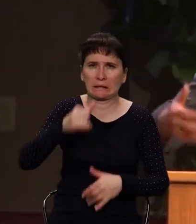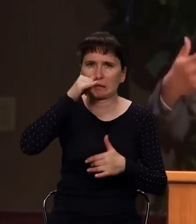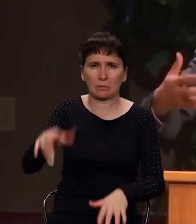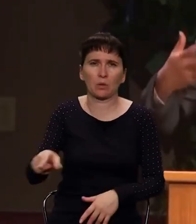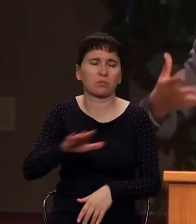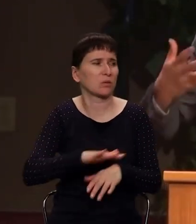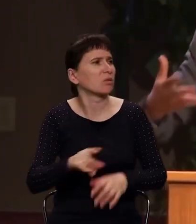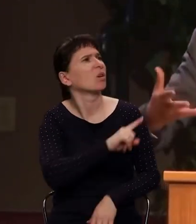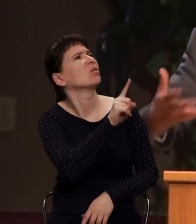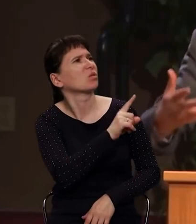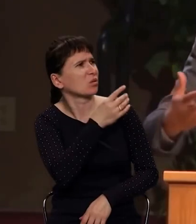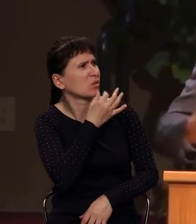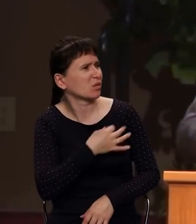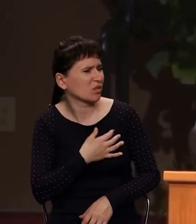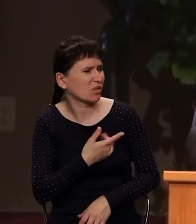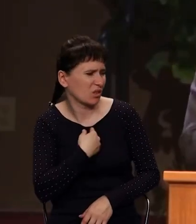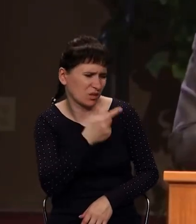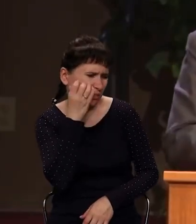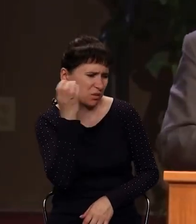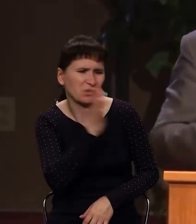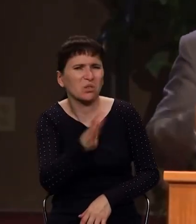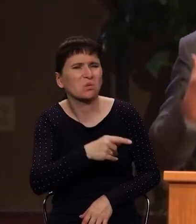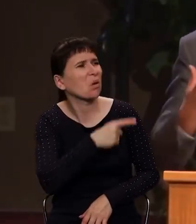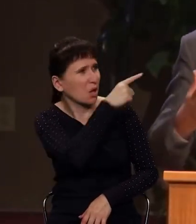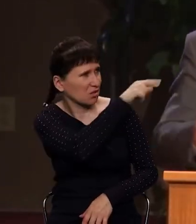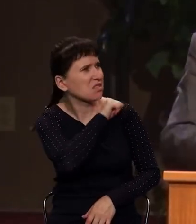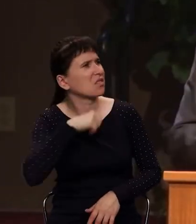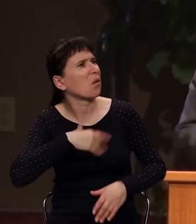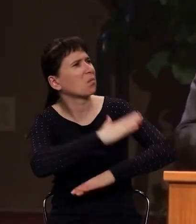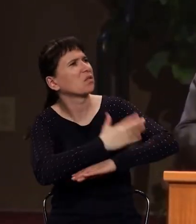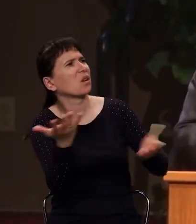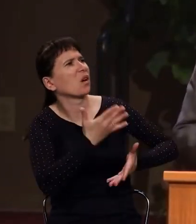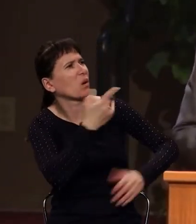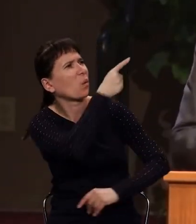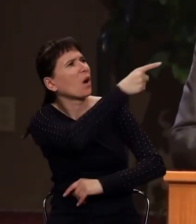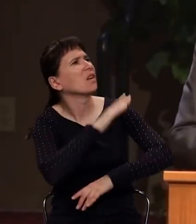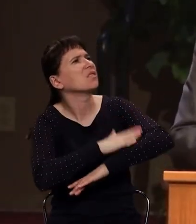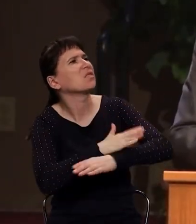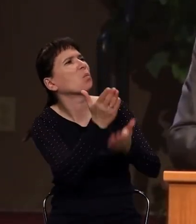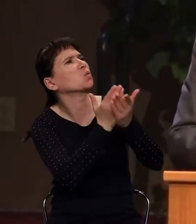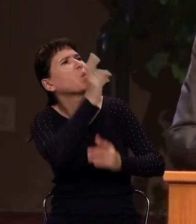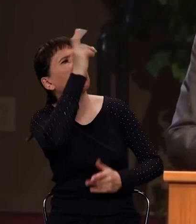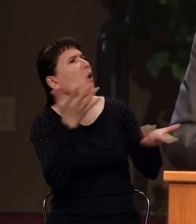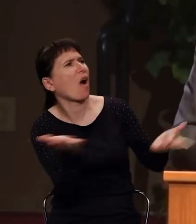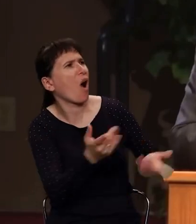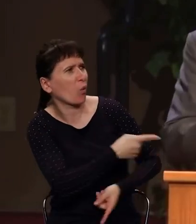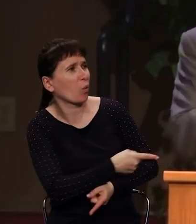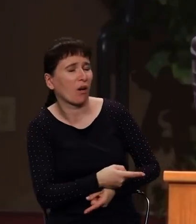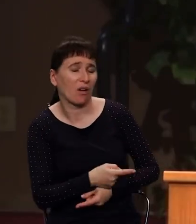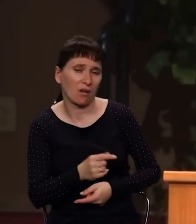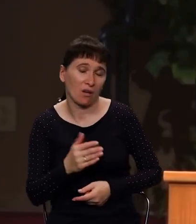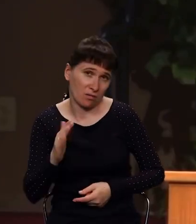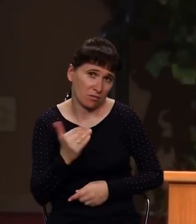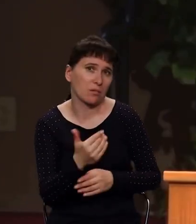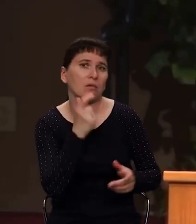У них нет силы говорить детям. Потому что их жизнь перед Богом не в порядке. Бог говорит